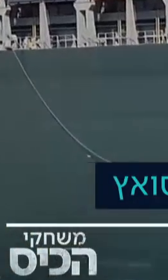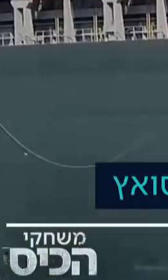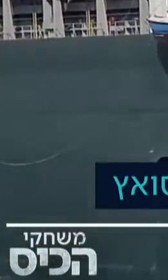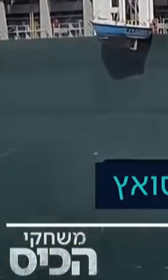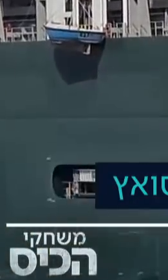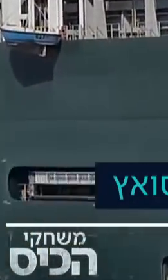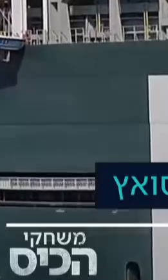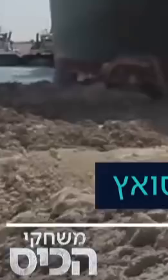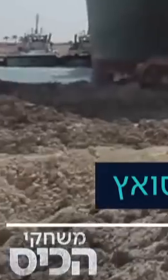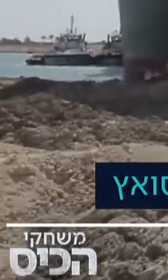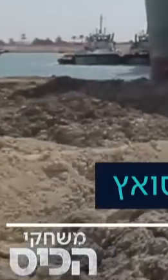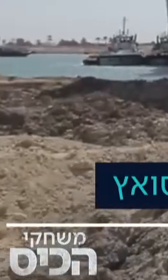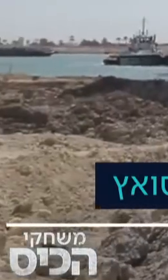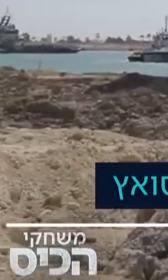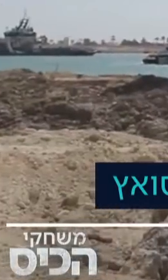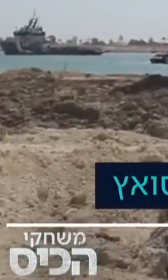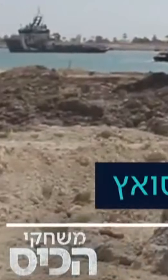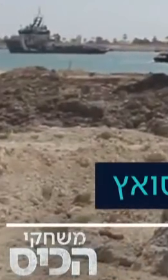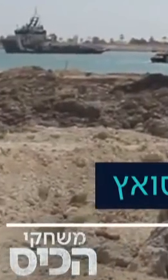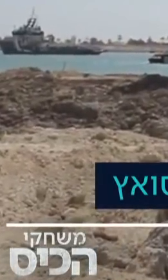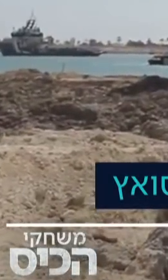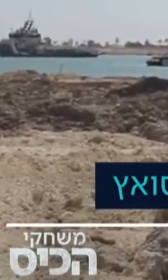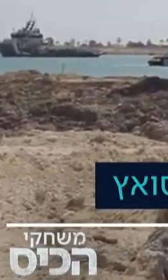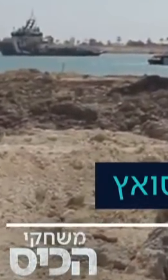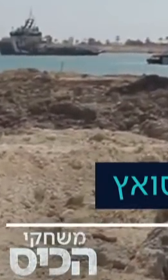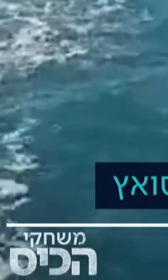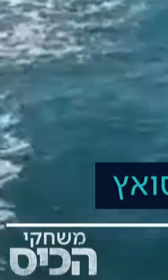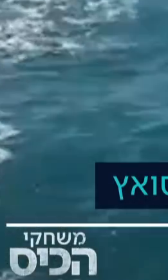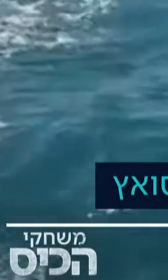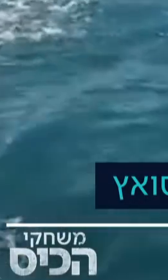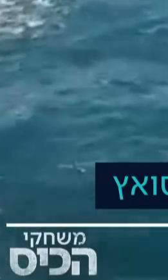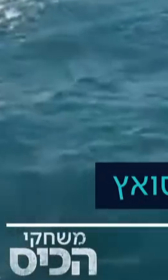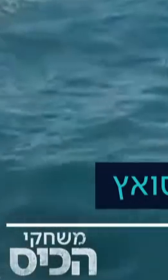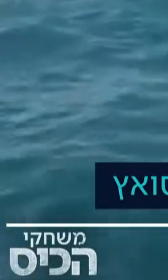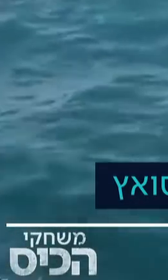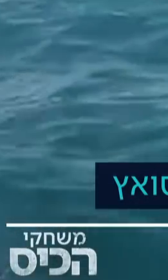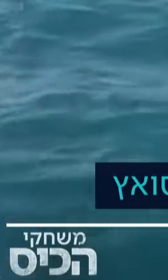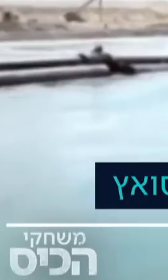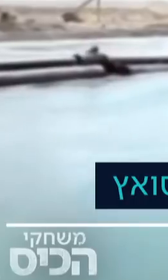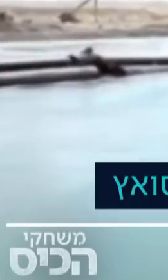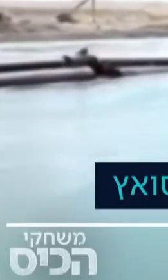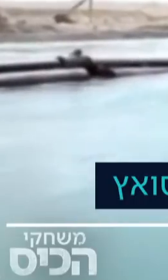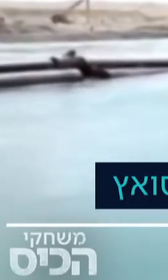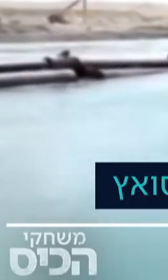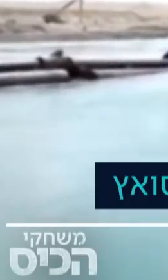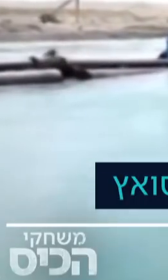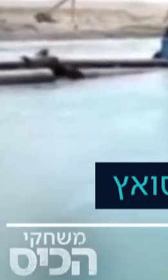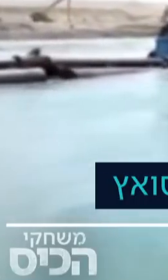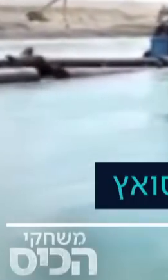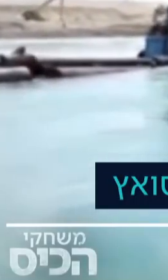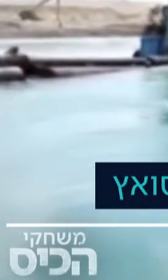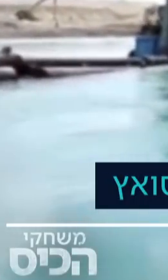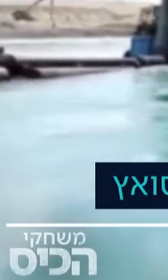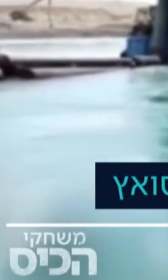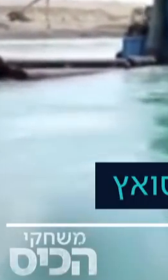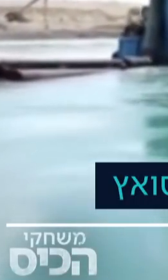בימים האחרונים להבנות, שלושה חודשים לאחר שהספינה חולצה. הדרישה המקורית של המצרים הייתה לפיצוי של